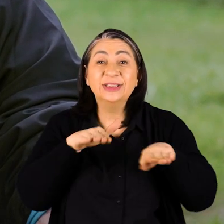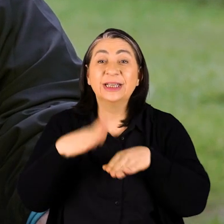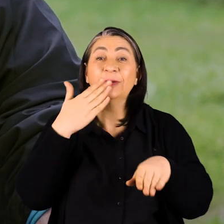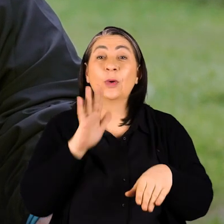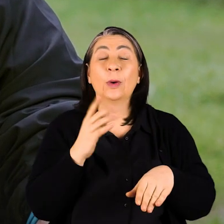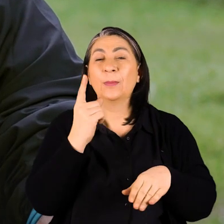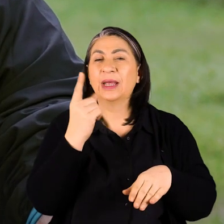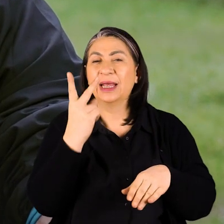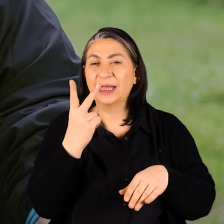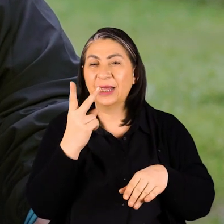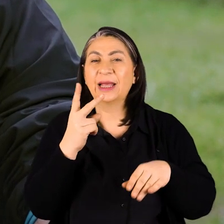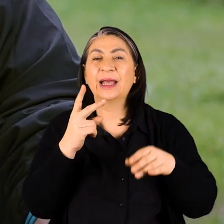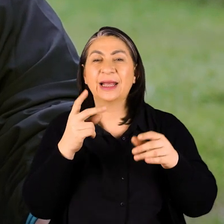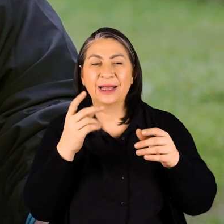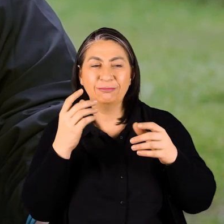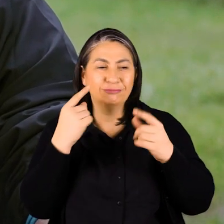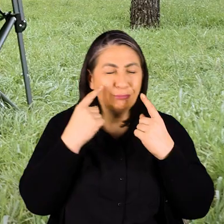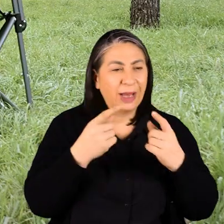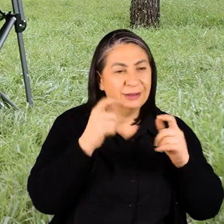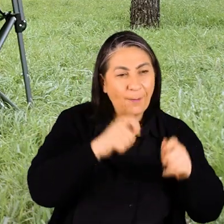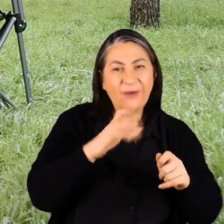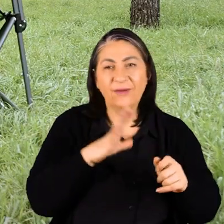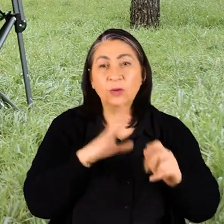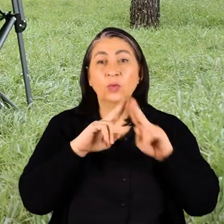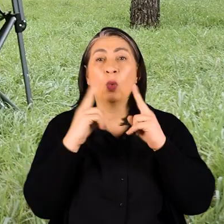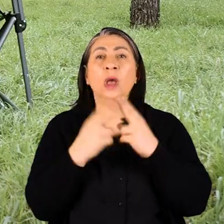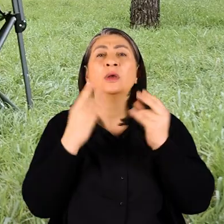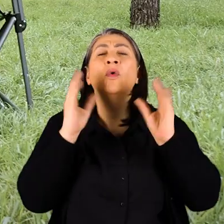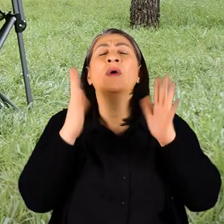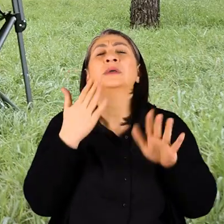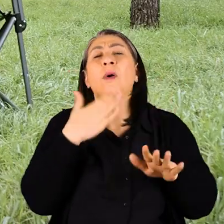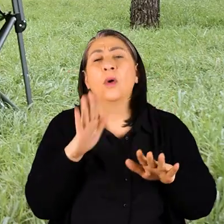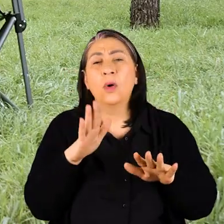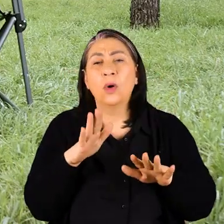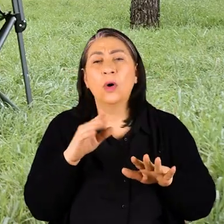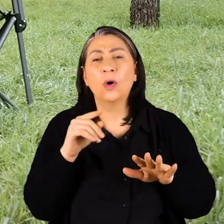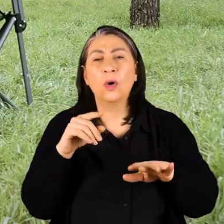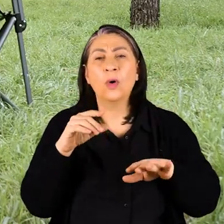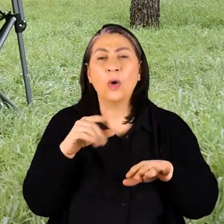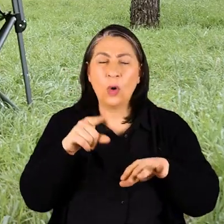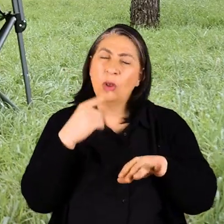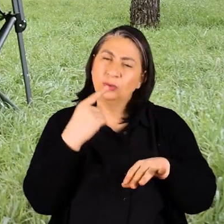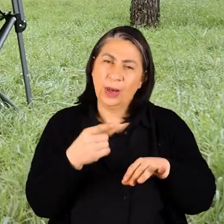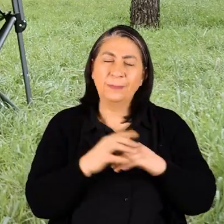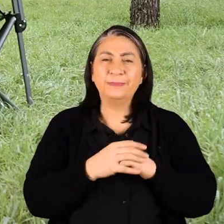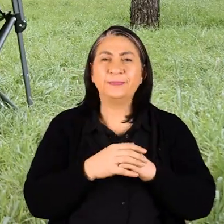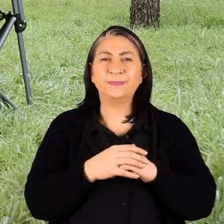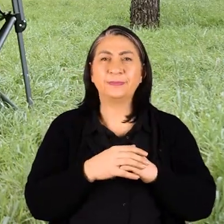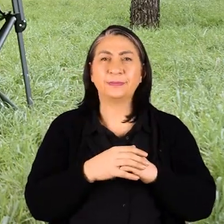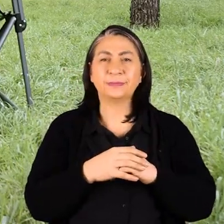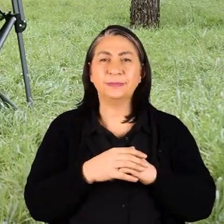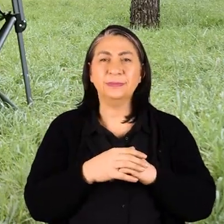Bir iki tane sadece prodüksiyon kısmıyla ilgilenen var Dünya üzerinde de çok fazla yok aslında Uzuv eksikliği olan yok öyle söyleyeyim